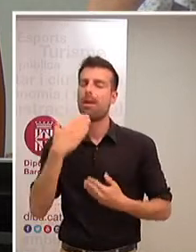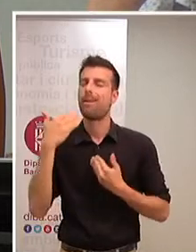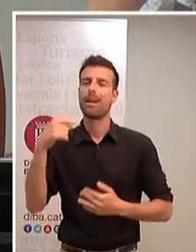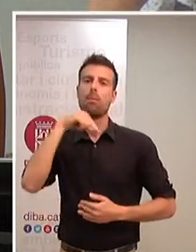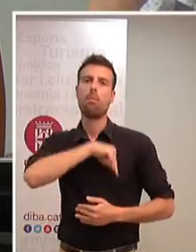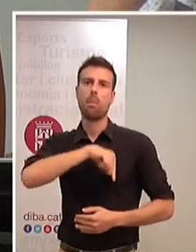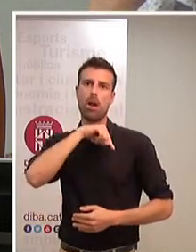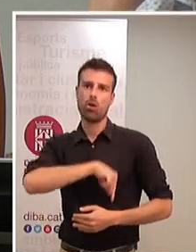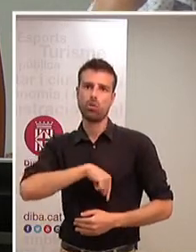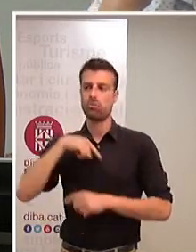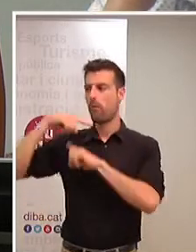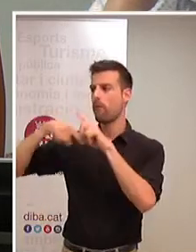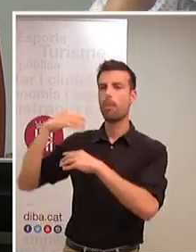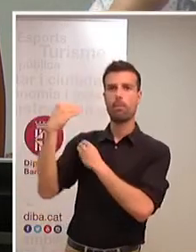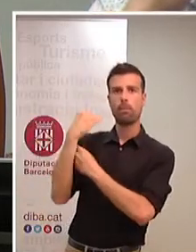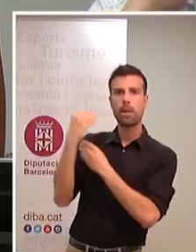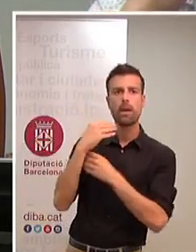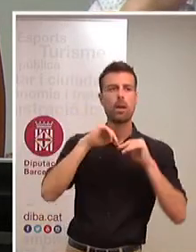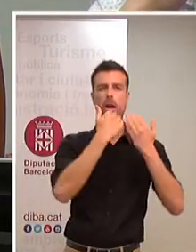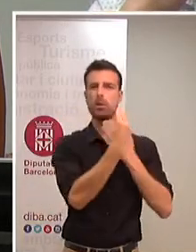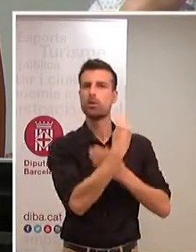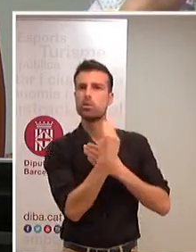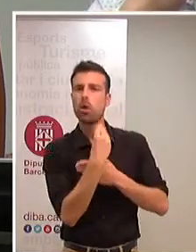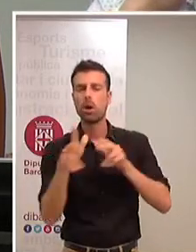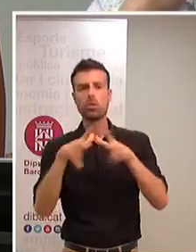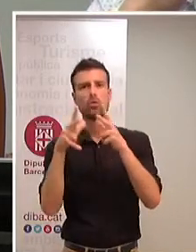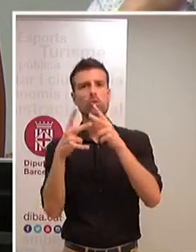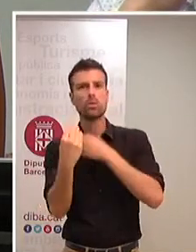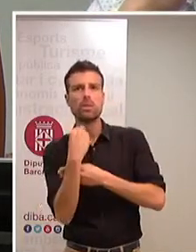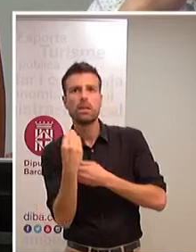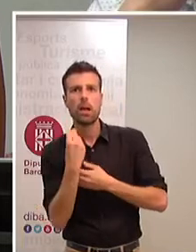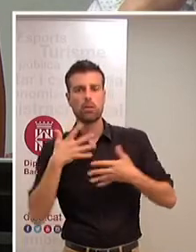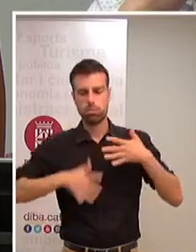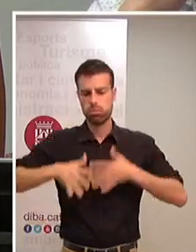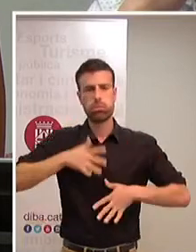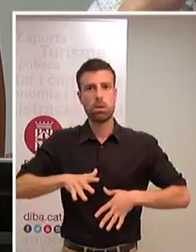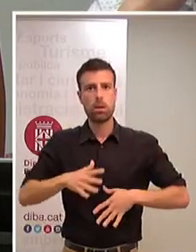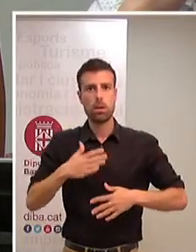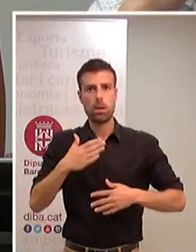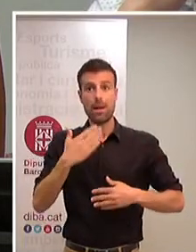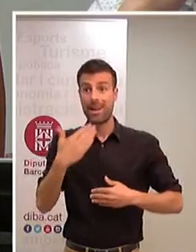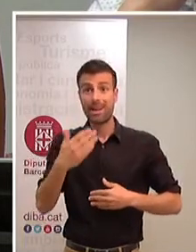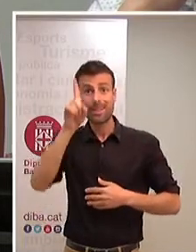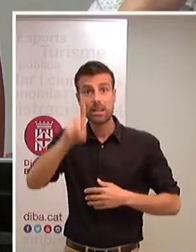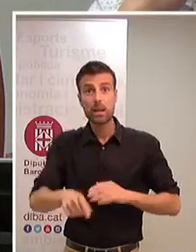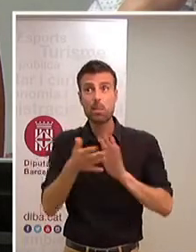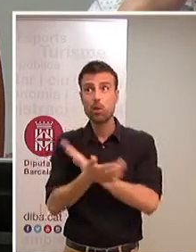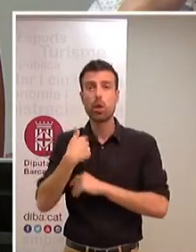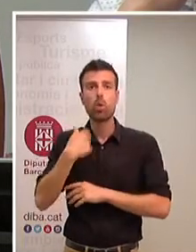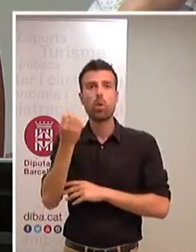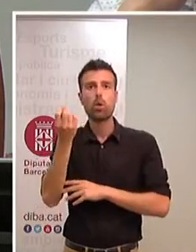'inculca doncs la família l'escola la societat a través també del coneixement que fas de les